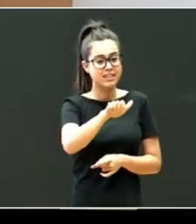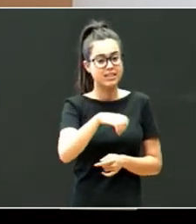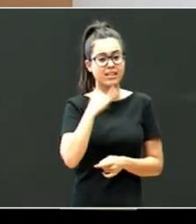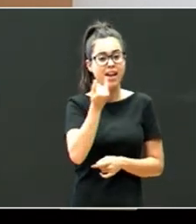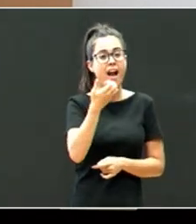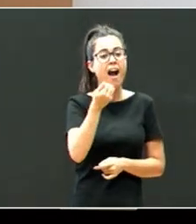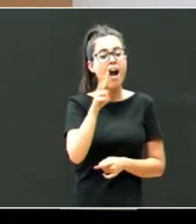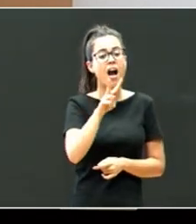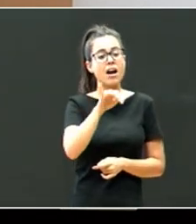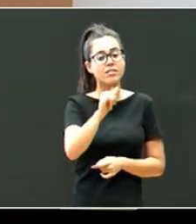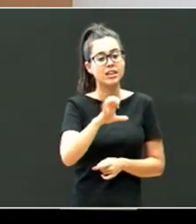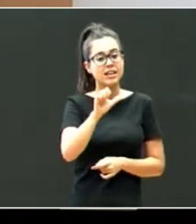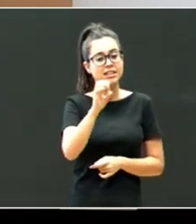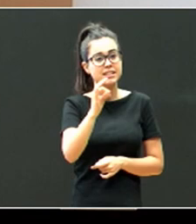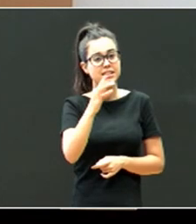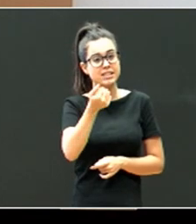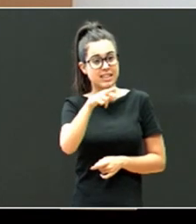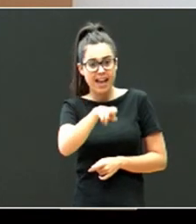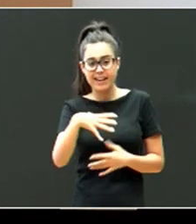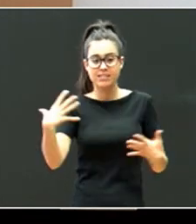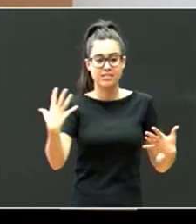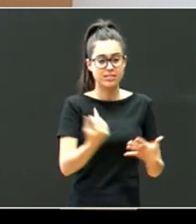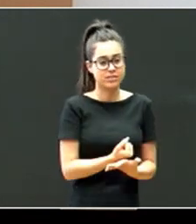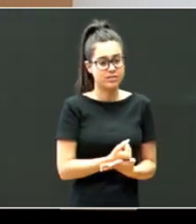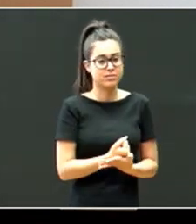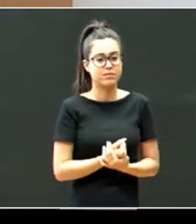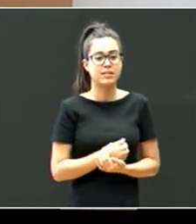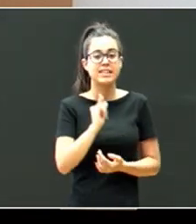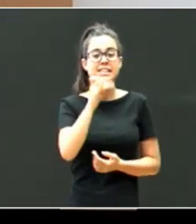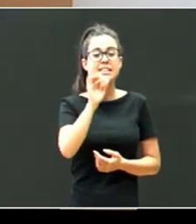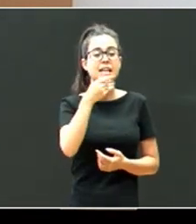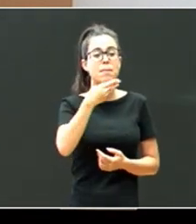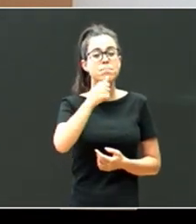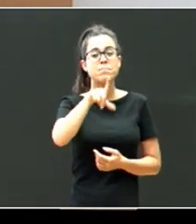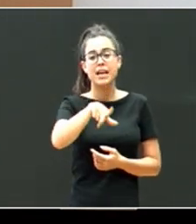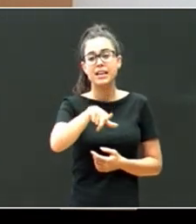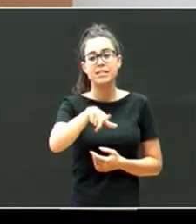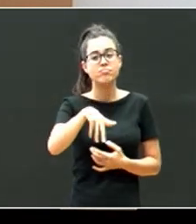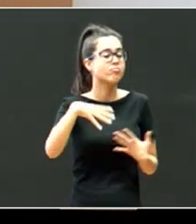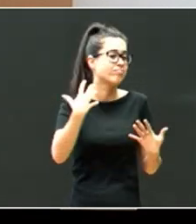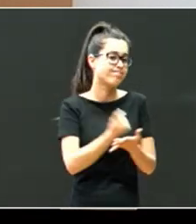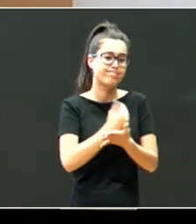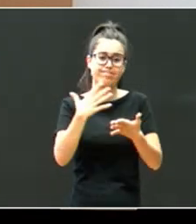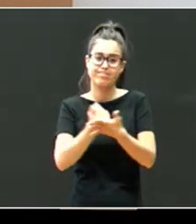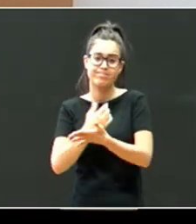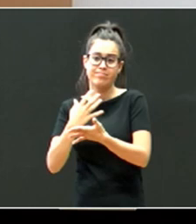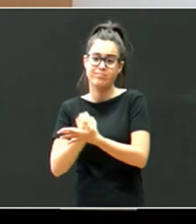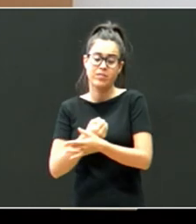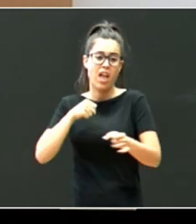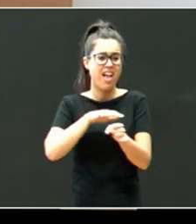Javi, Ester, Tanak, Tanak, Isabel, bueno, partai de asko, Zarausko